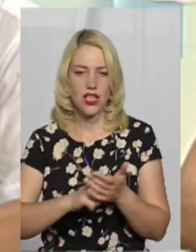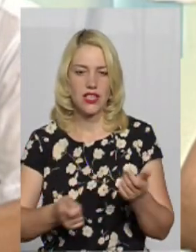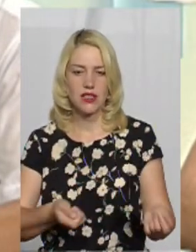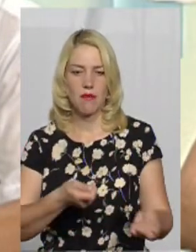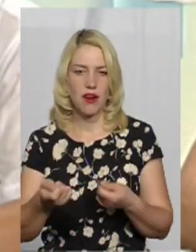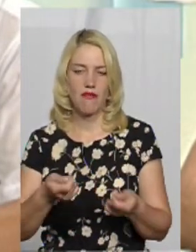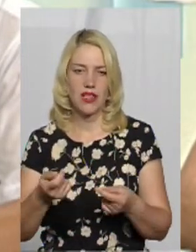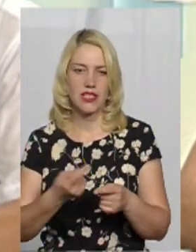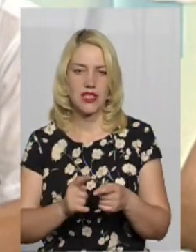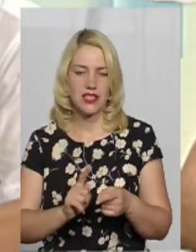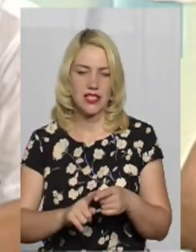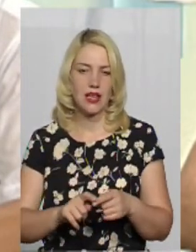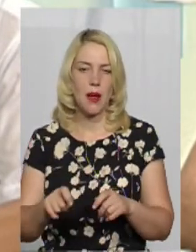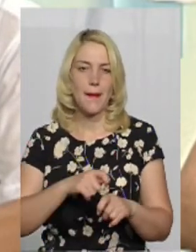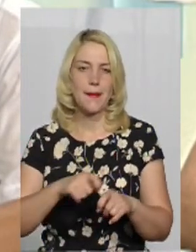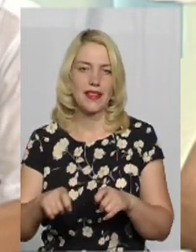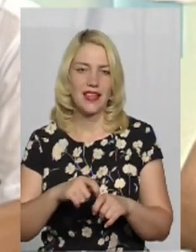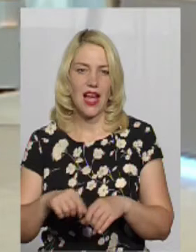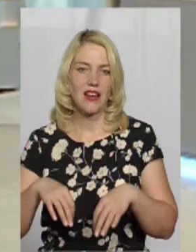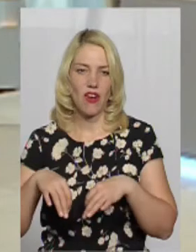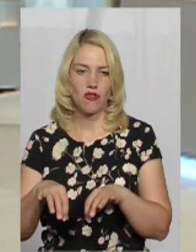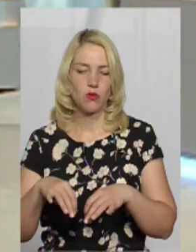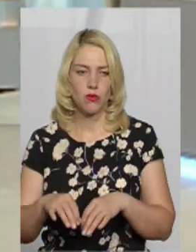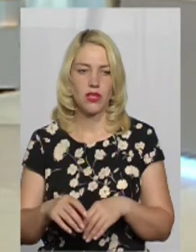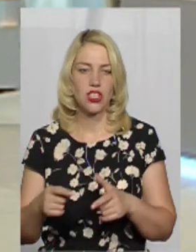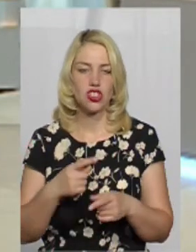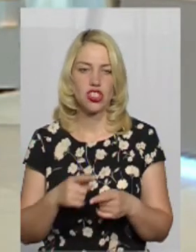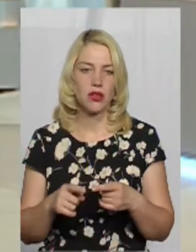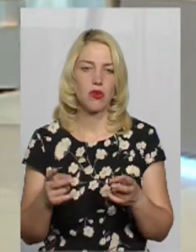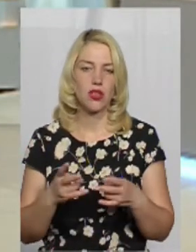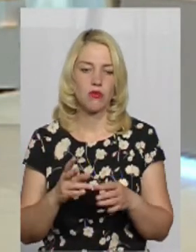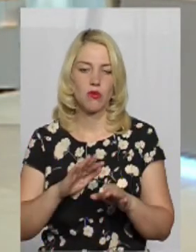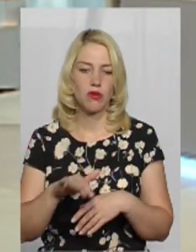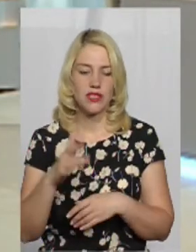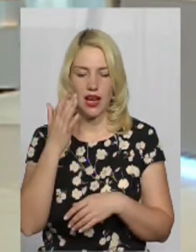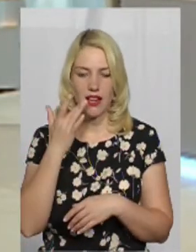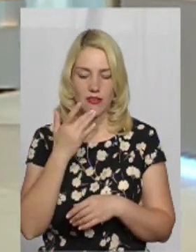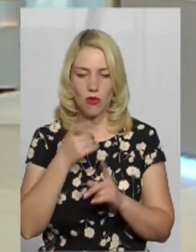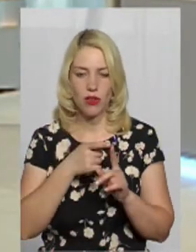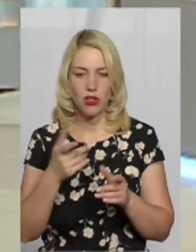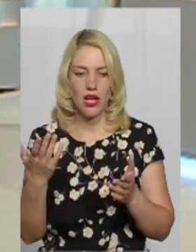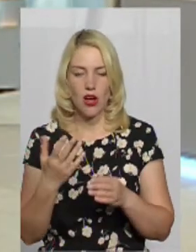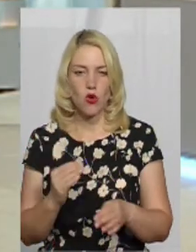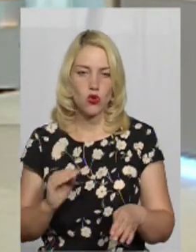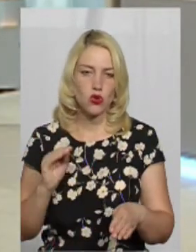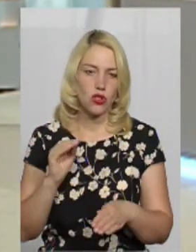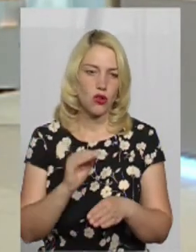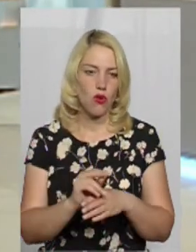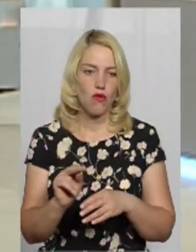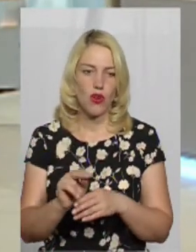автомобілями. Чи доводиться після літнього періоду якусь додатково ремонтувати?